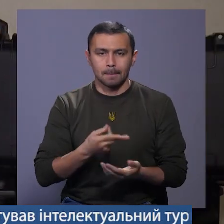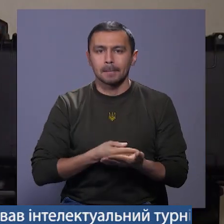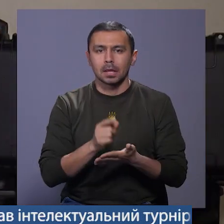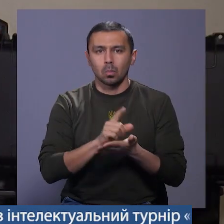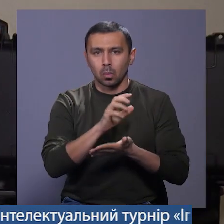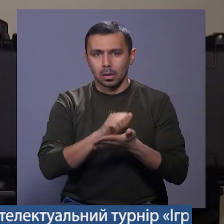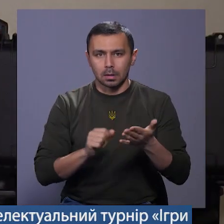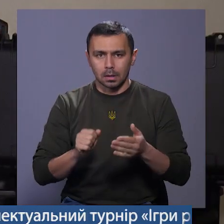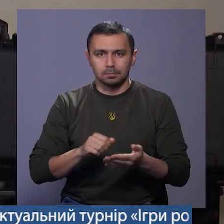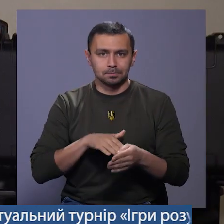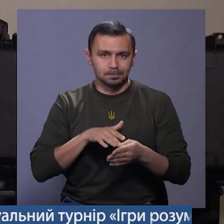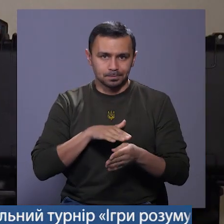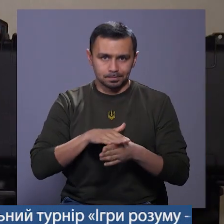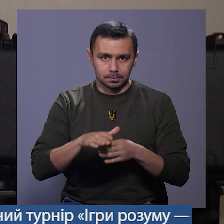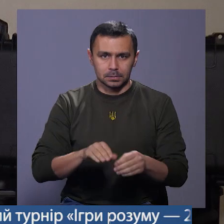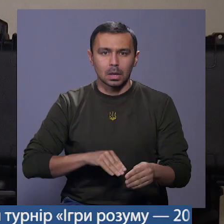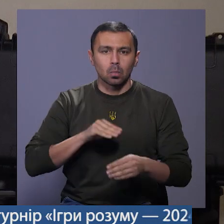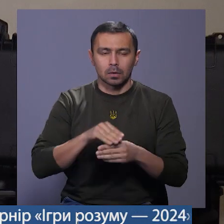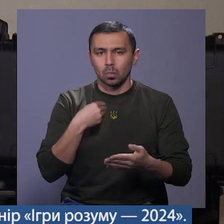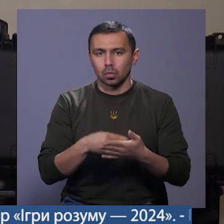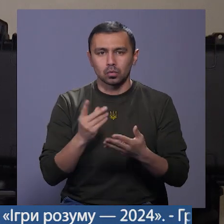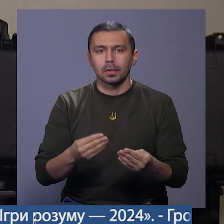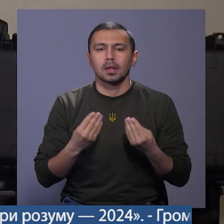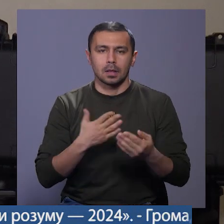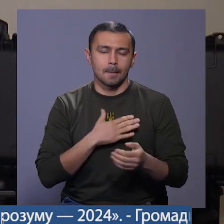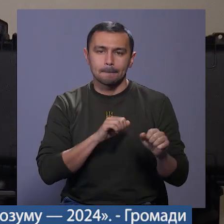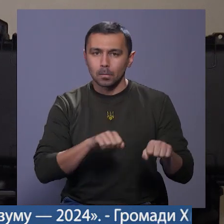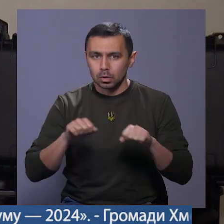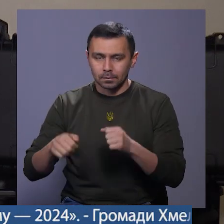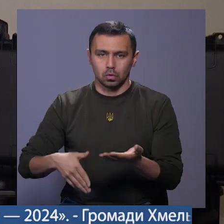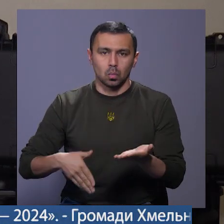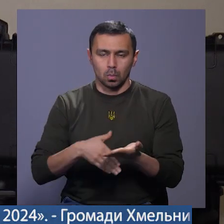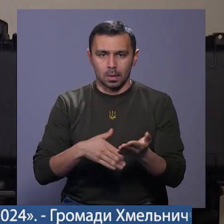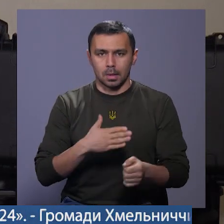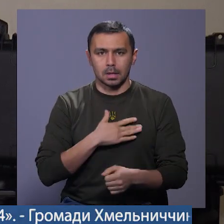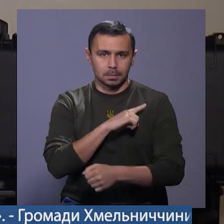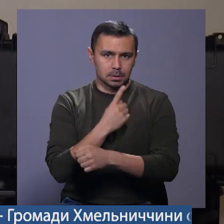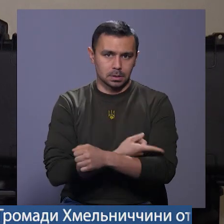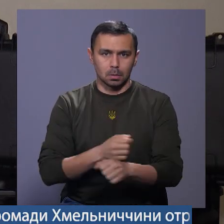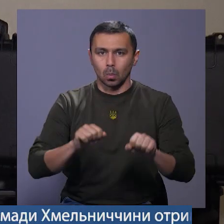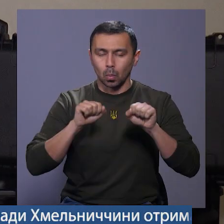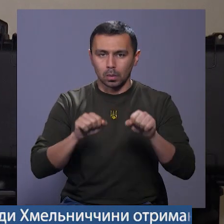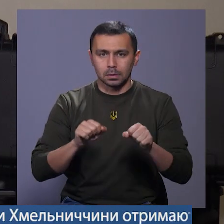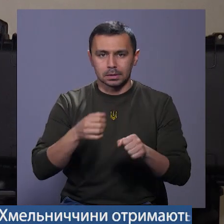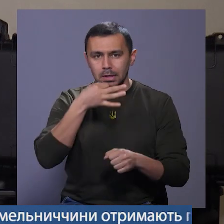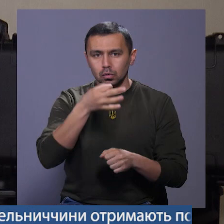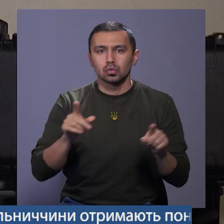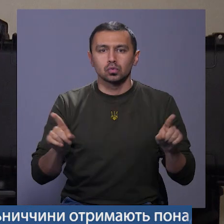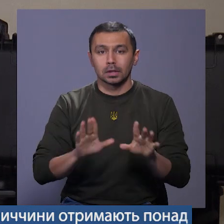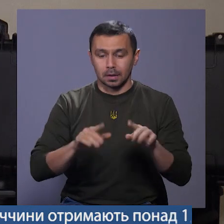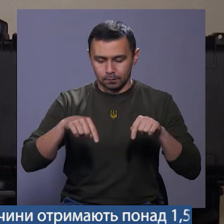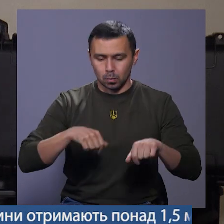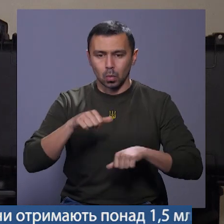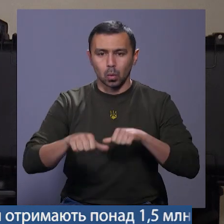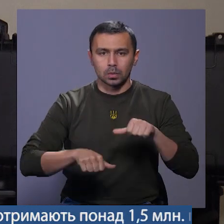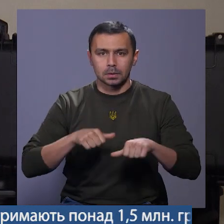податків за сумлінне наповнення бюджету і за те, що даєте нам можливість допомагати нашим силам оборони. Зазначу, що тільки в цьому